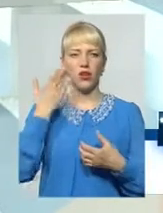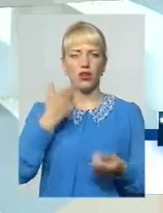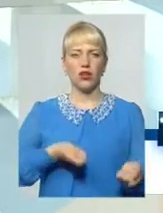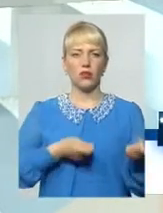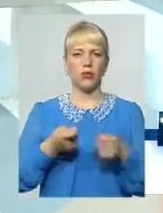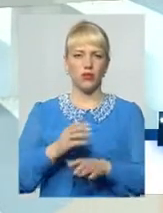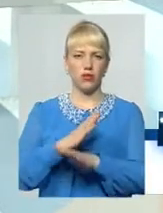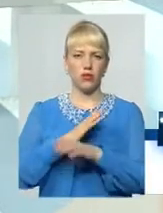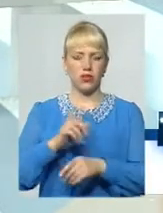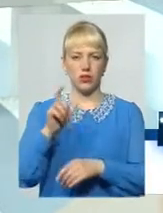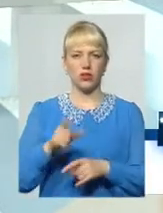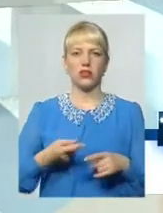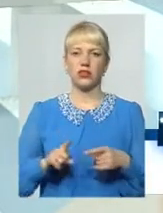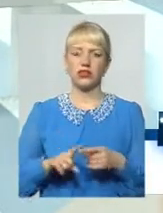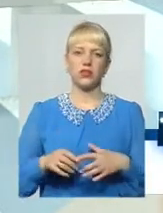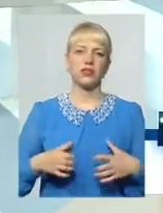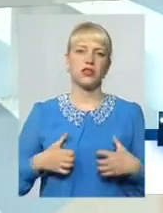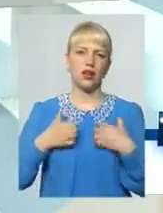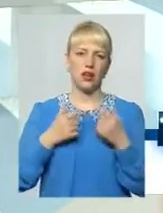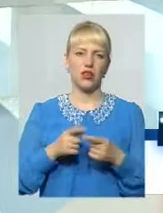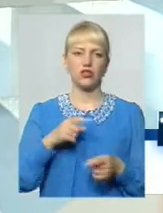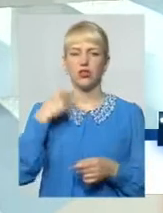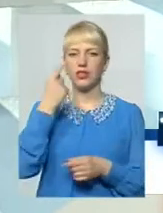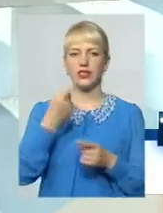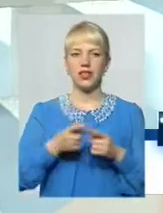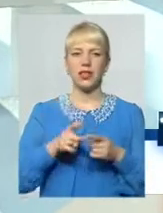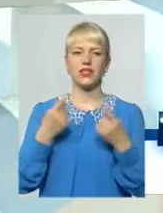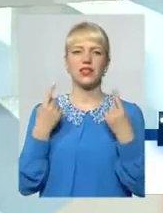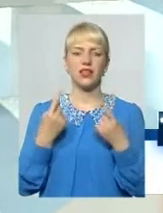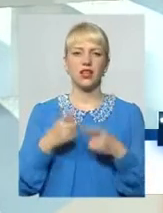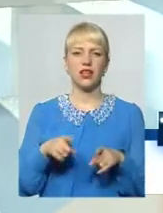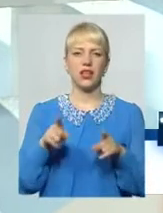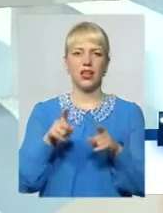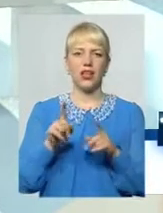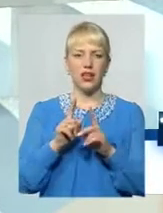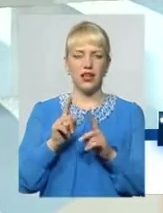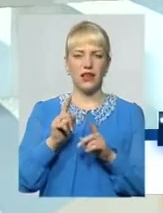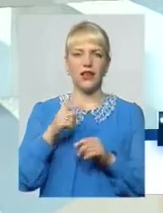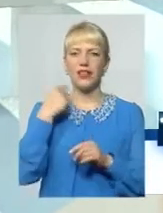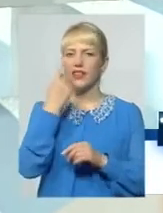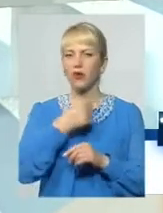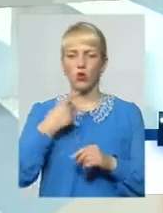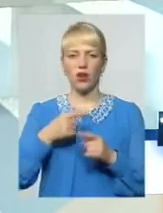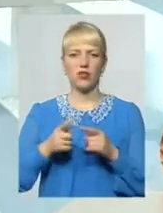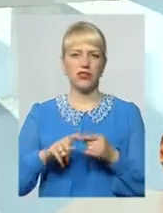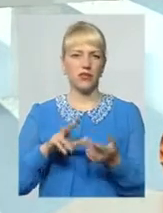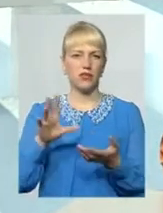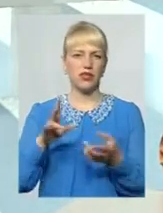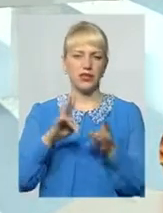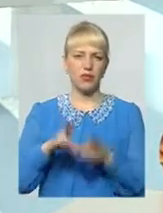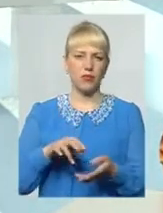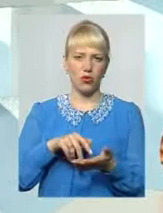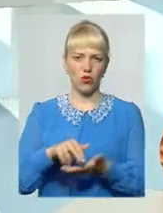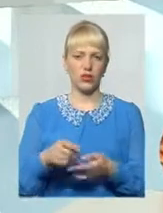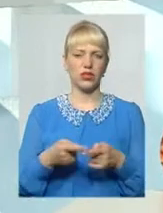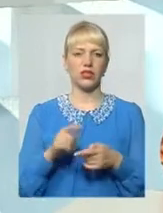страшно, це дуже важко, і це настільки індивідуально в кожній сім'ї і в кожної людини це проходить І звичайно, найперше хотілося